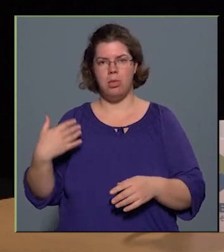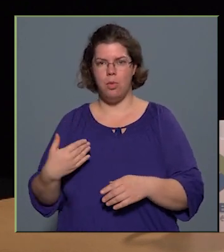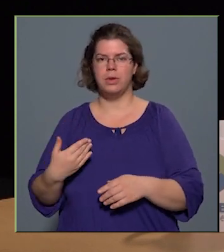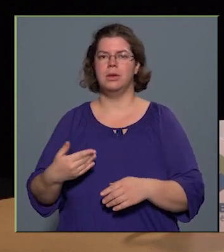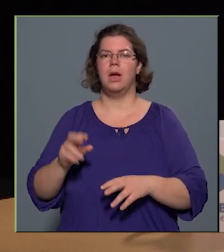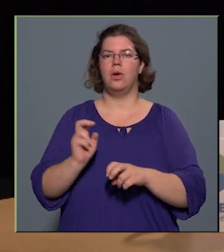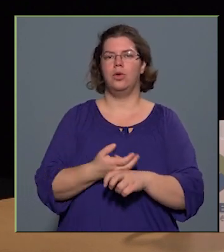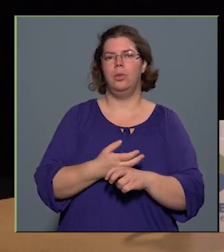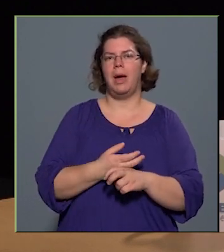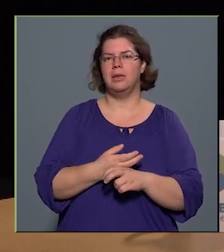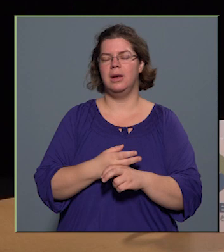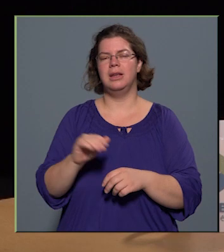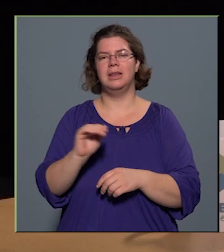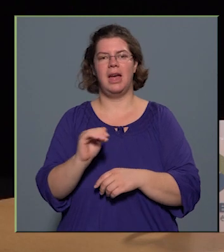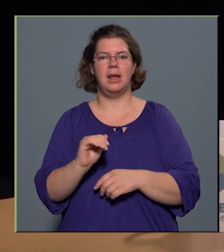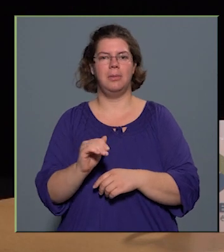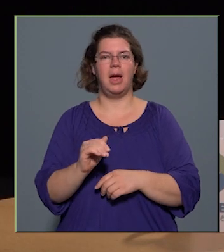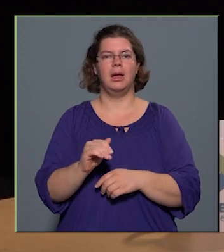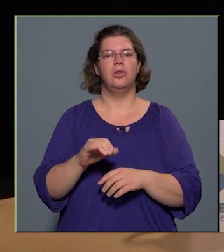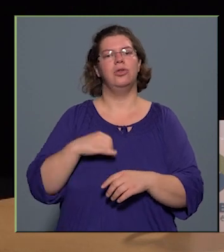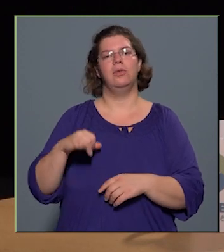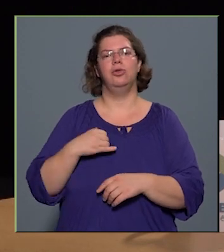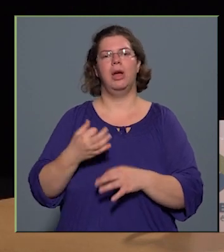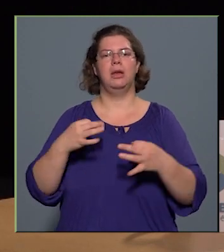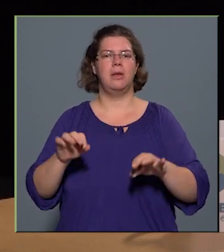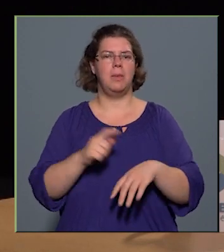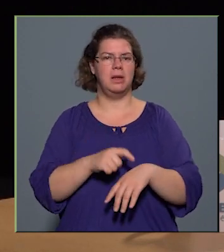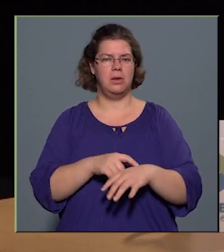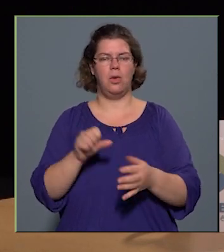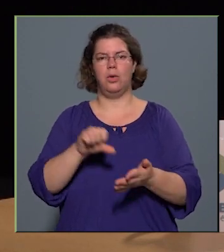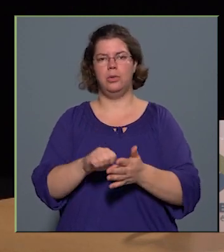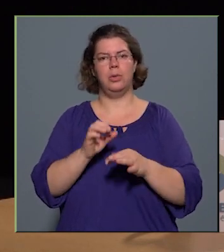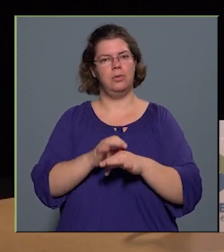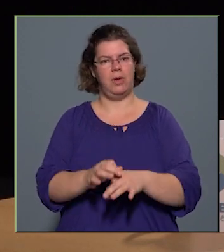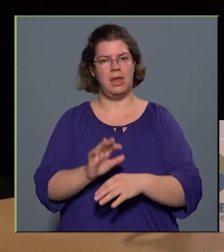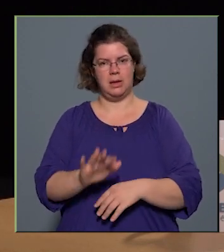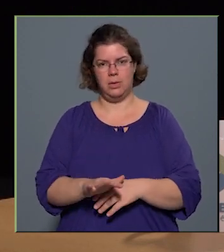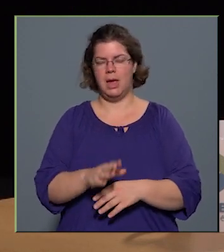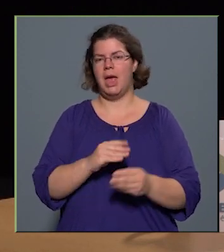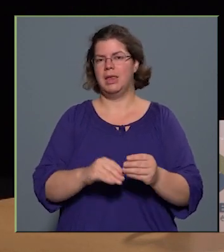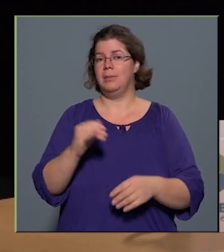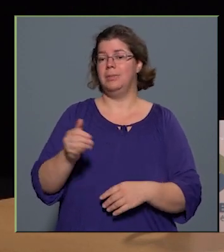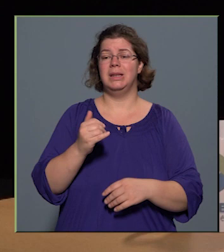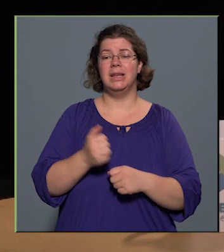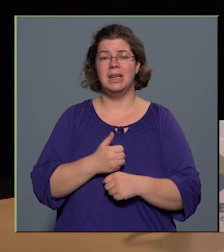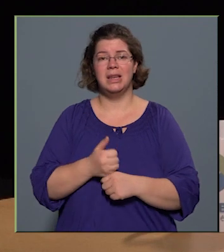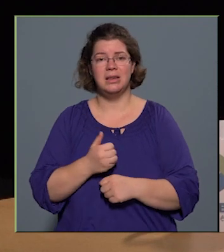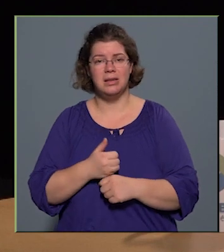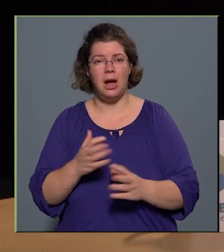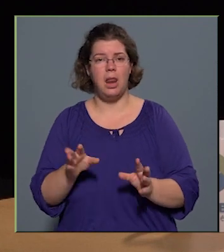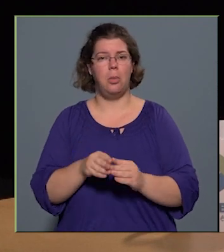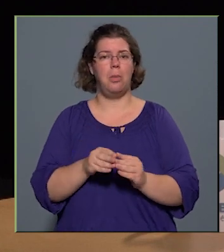Kőbányai Gyermek és Ifjúsági Szabadidő Központnak a vezetője, és ezért ezek mindig izgalommal